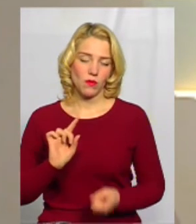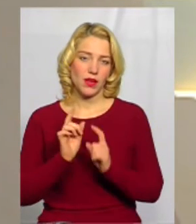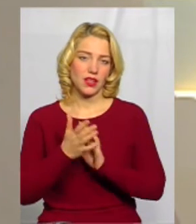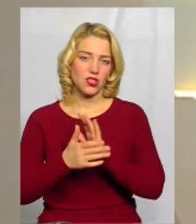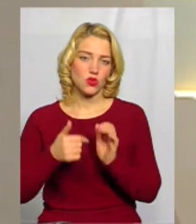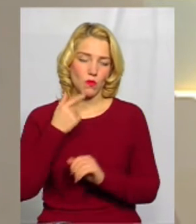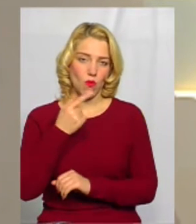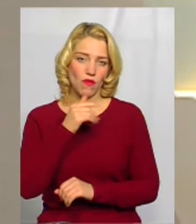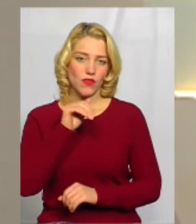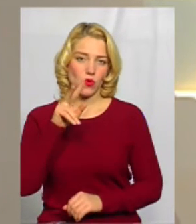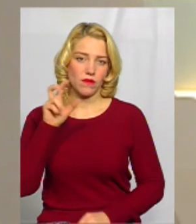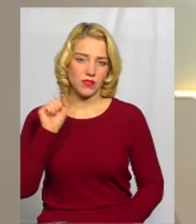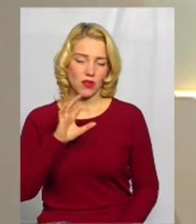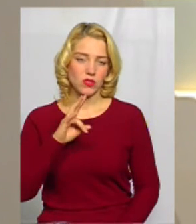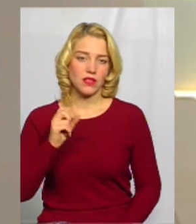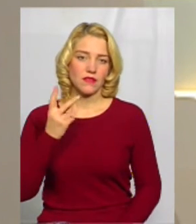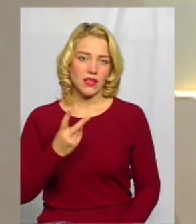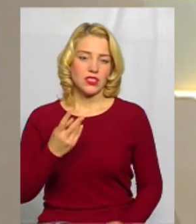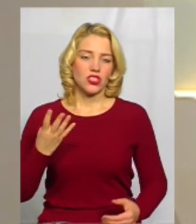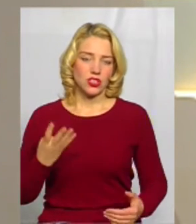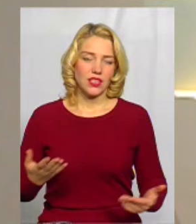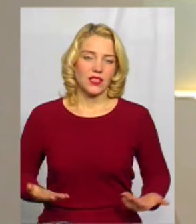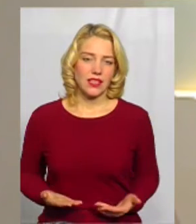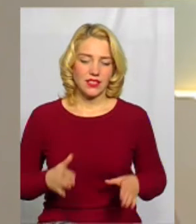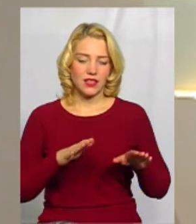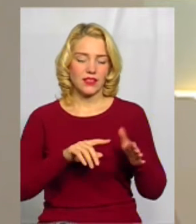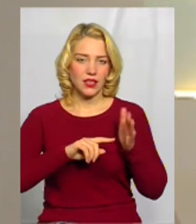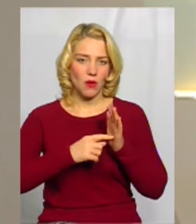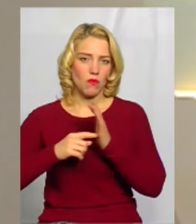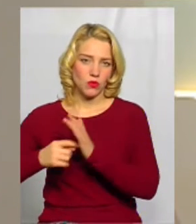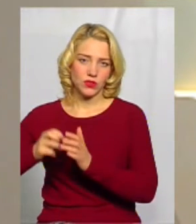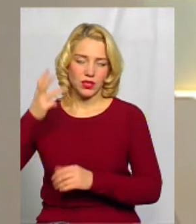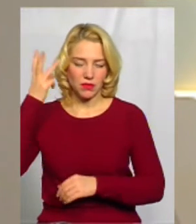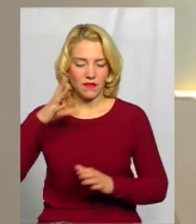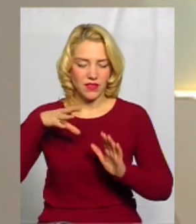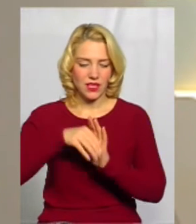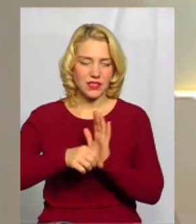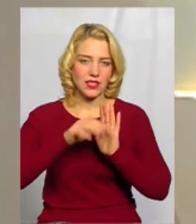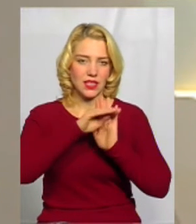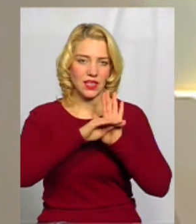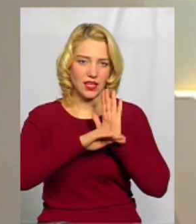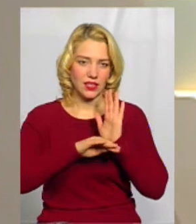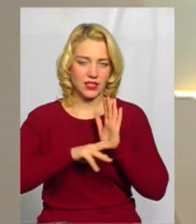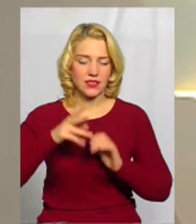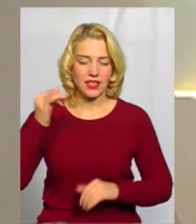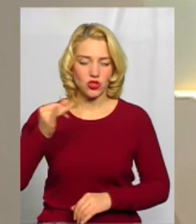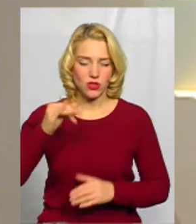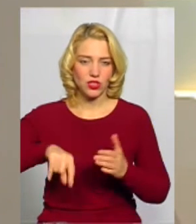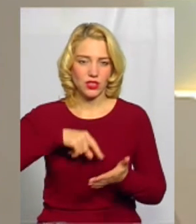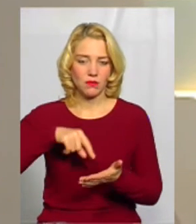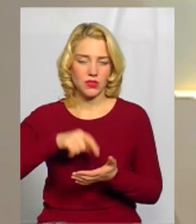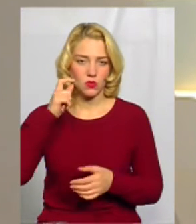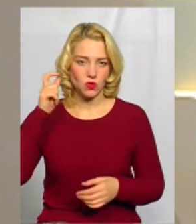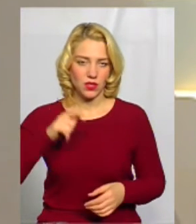Фіновська. 24 населених пункти Хмельниччини внесено до реєстру історичних місць України. 15